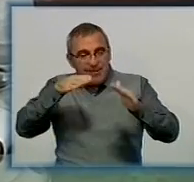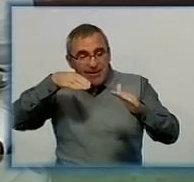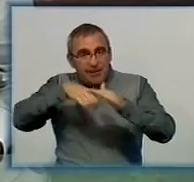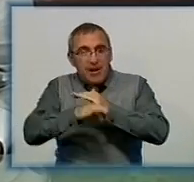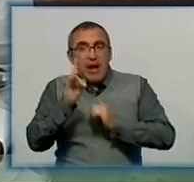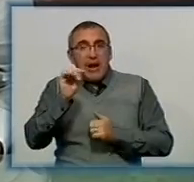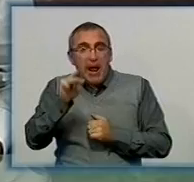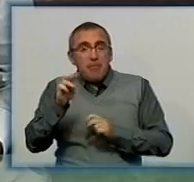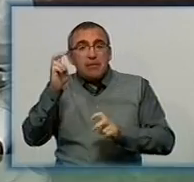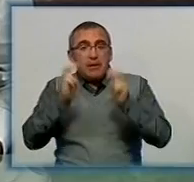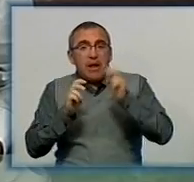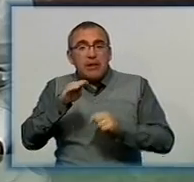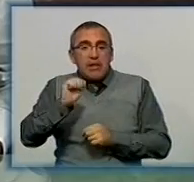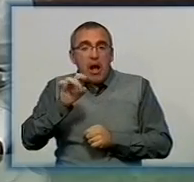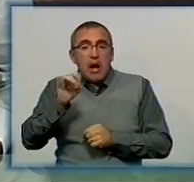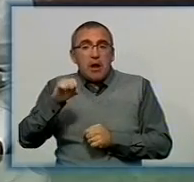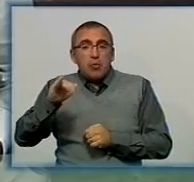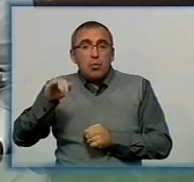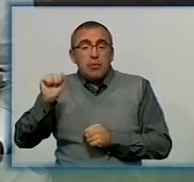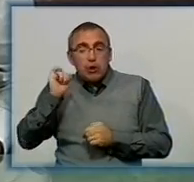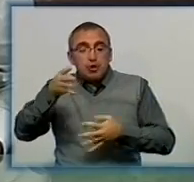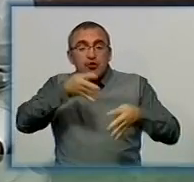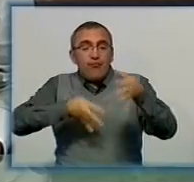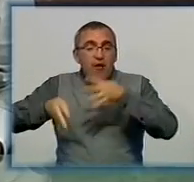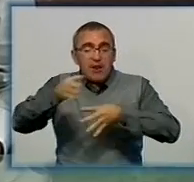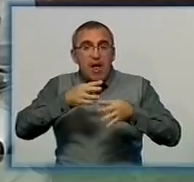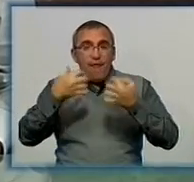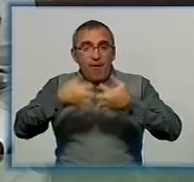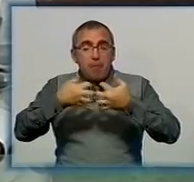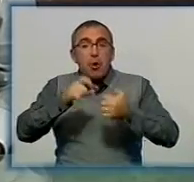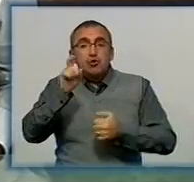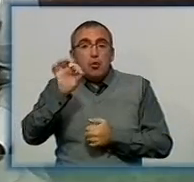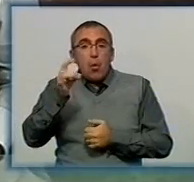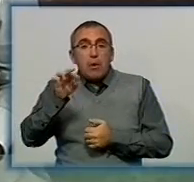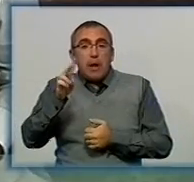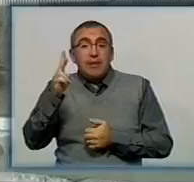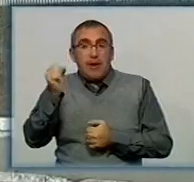ремзаводі імені Таратути і на швеній фабриці «Зорянка». Ігор В'юндалі.